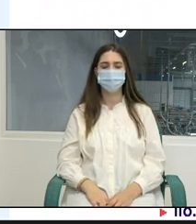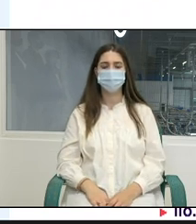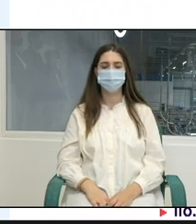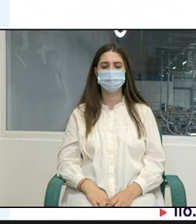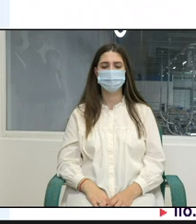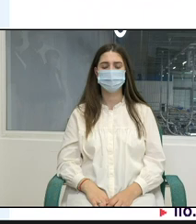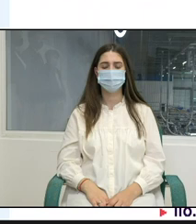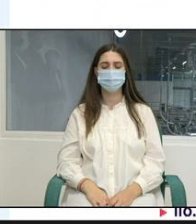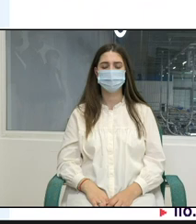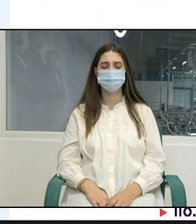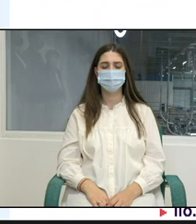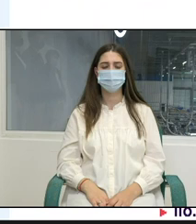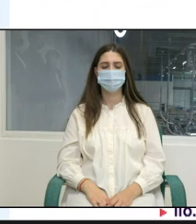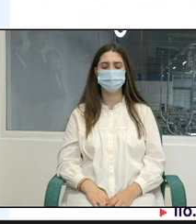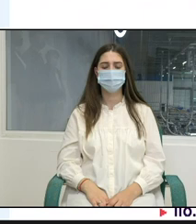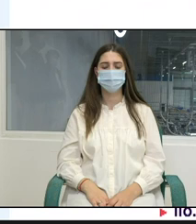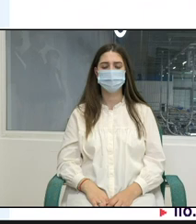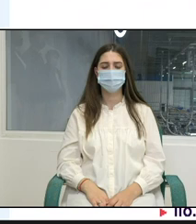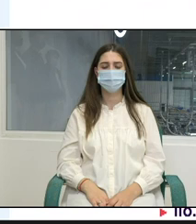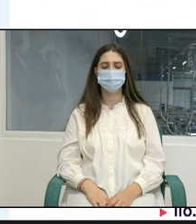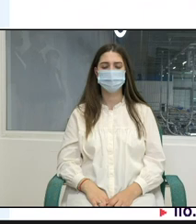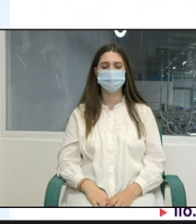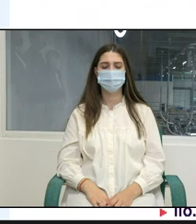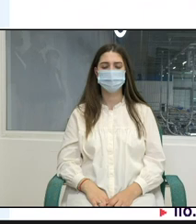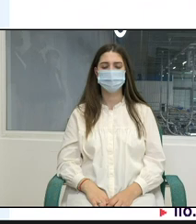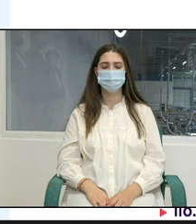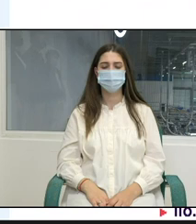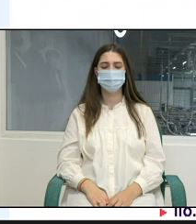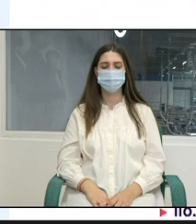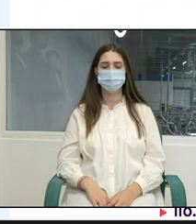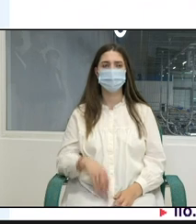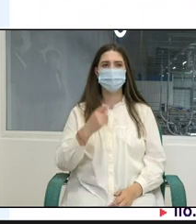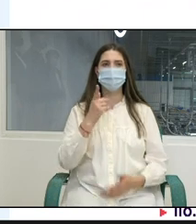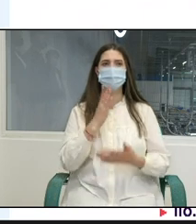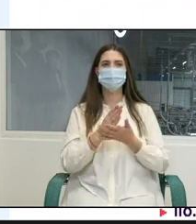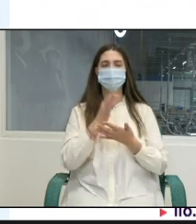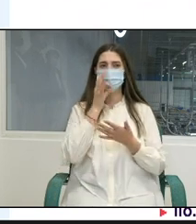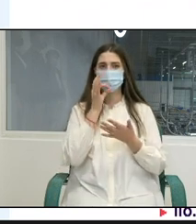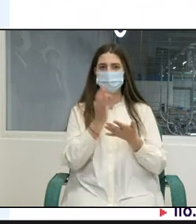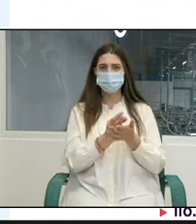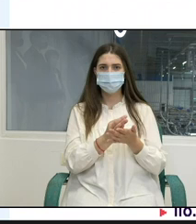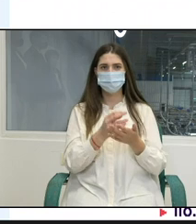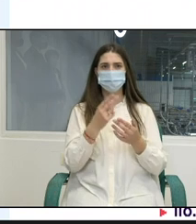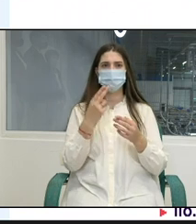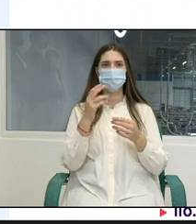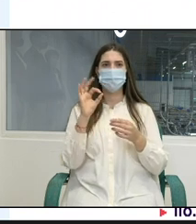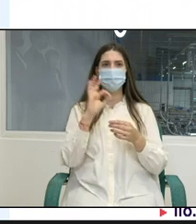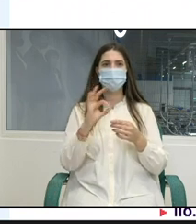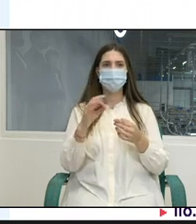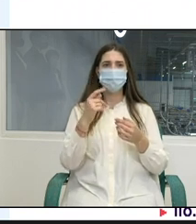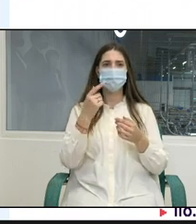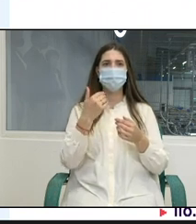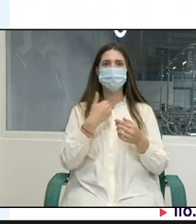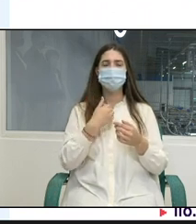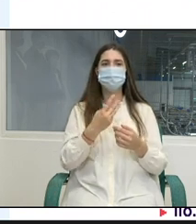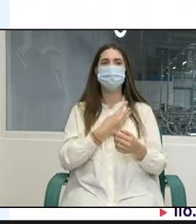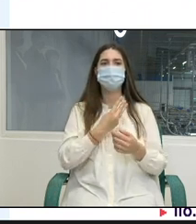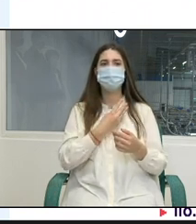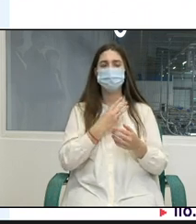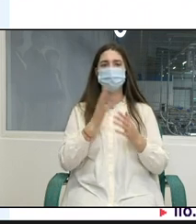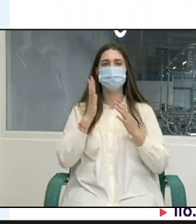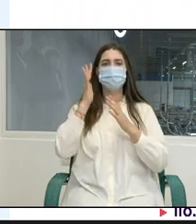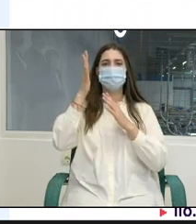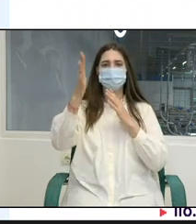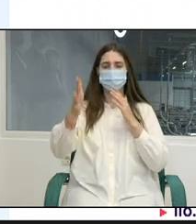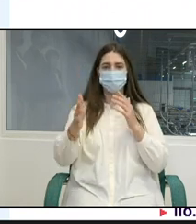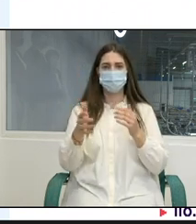livrabele clare pentru care noi cei de la UIM suntem responsabile acele rezultate clare referenturi la ce ce vrem noi să realizăm la